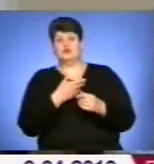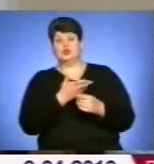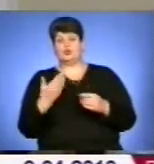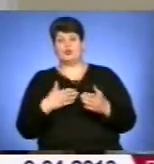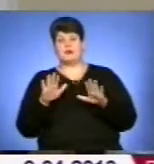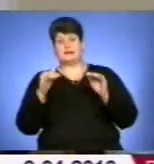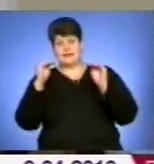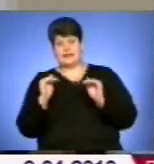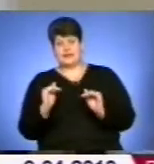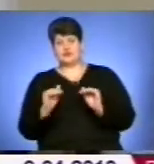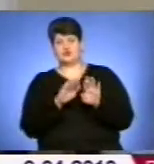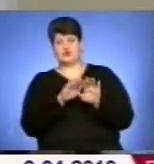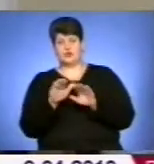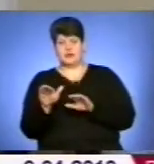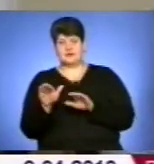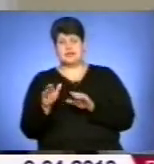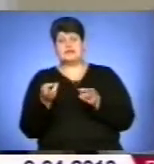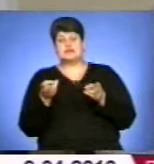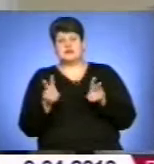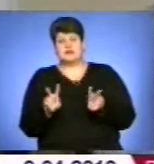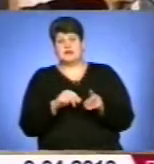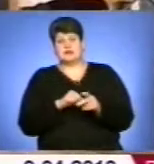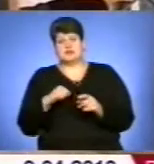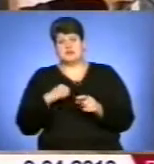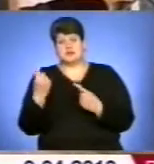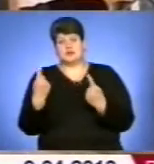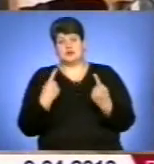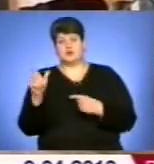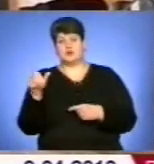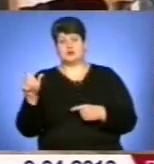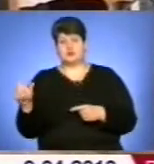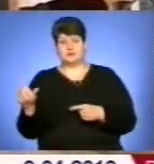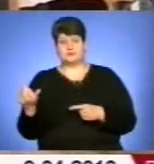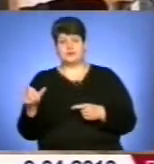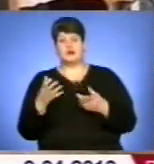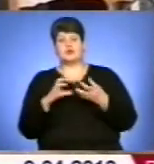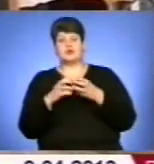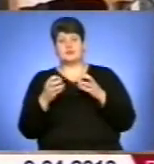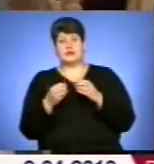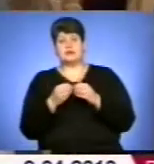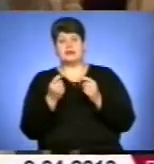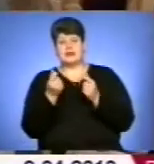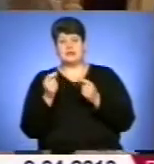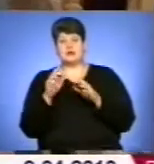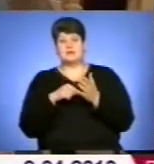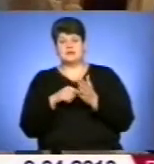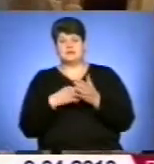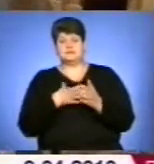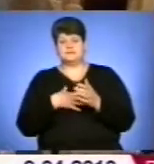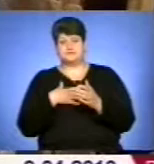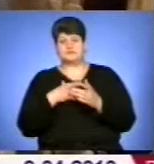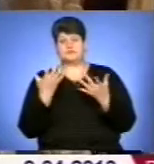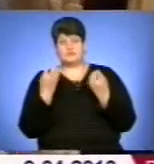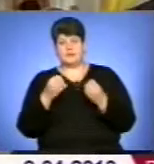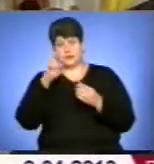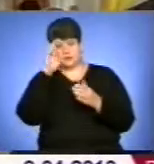найнижчому рівні, ми залишаємося на одинці з людьми. Попри ці питання, голів невеликих міст турбує те, що цьогорічний бюджет досі не